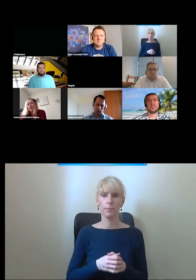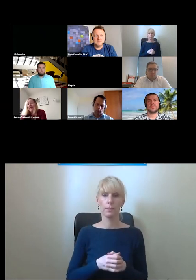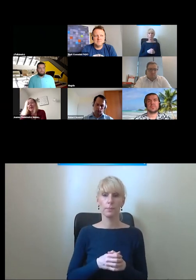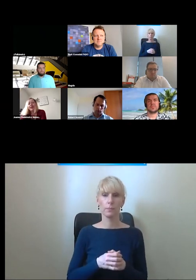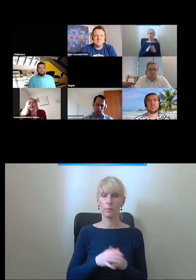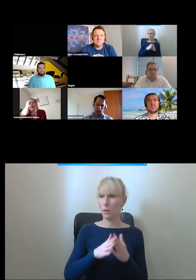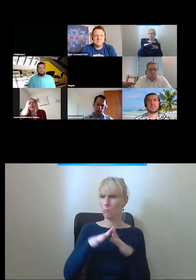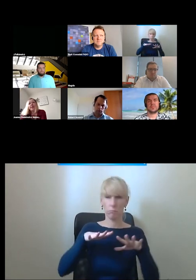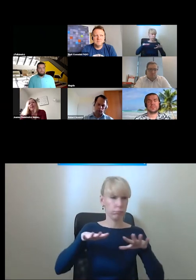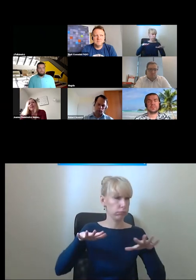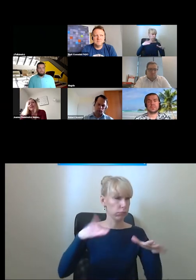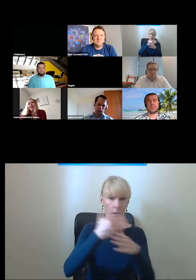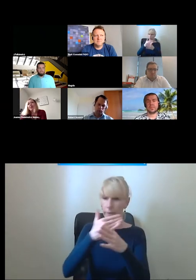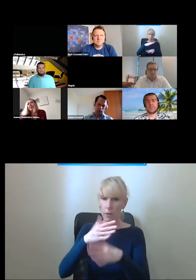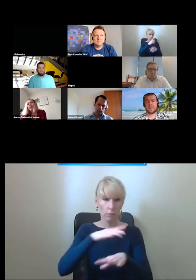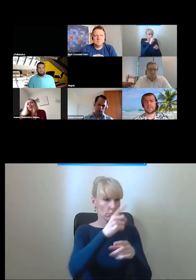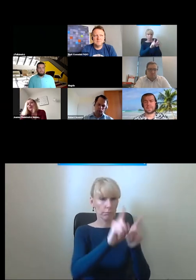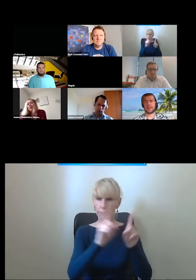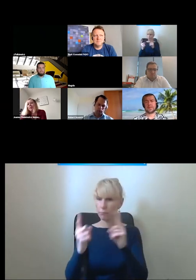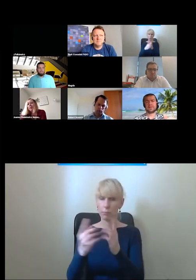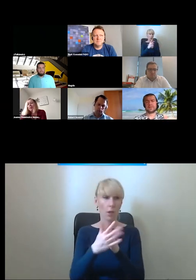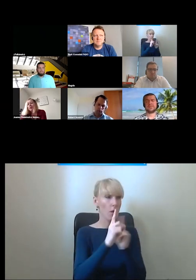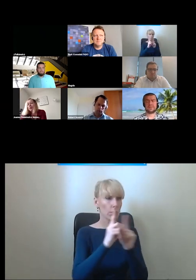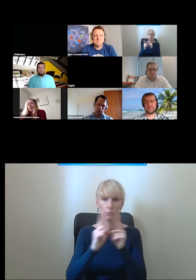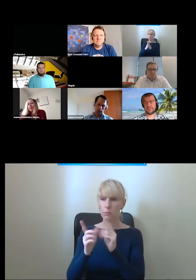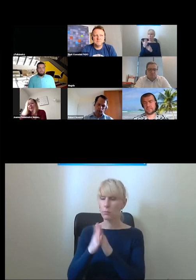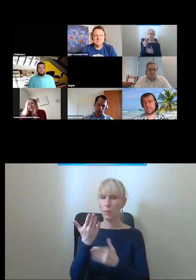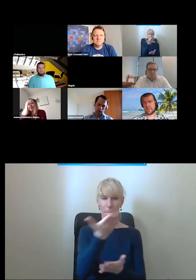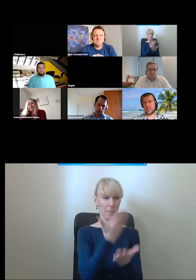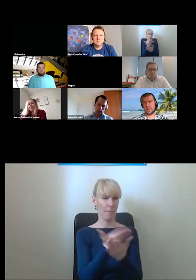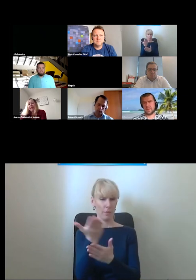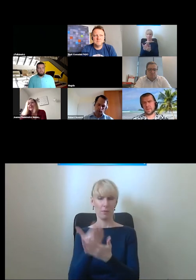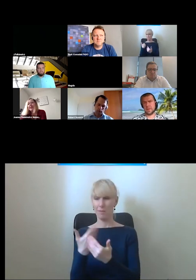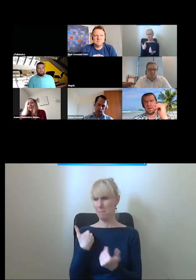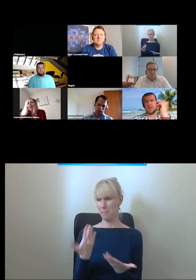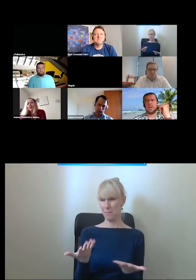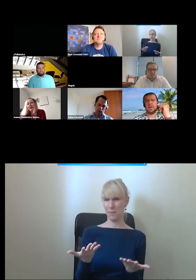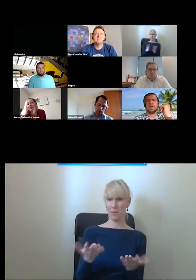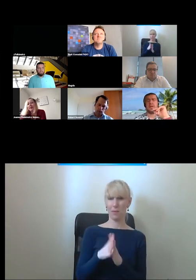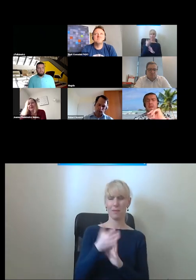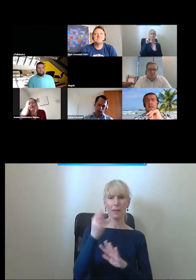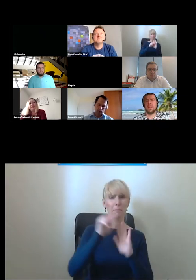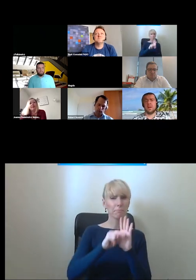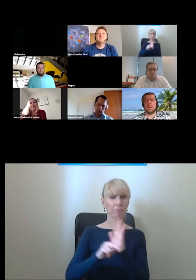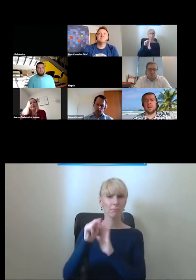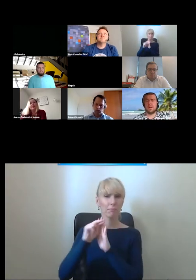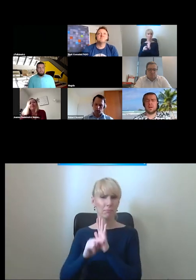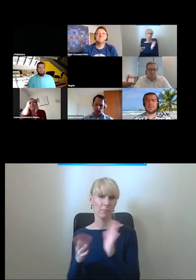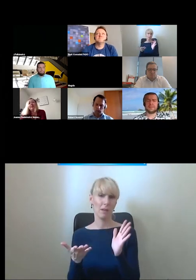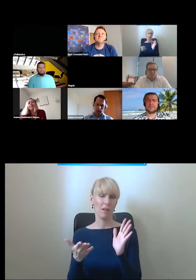firmami i te propozycje które były były po prostu takie standardowe i